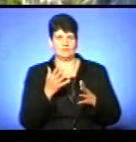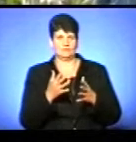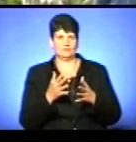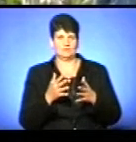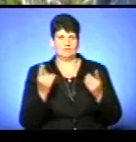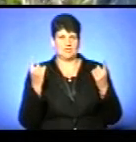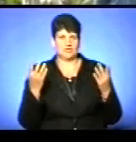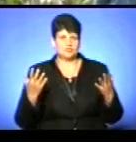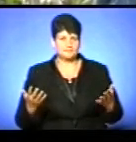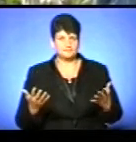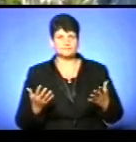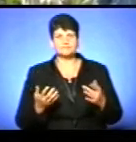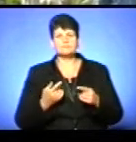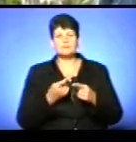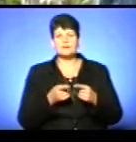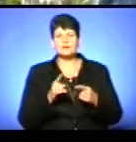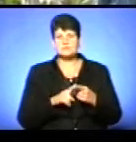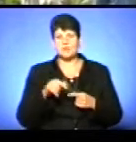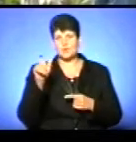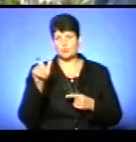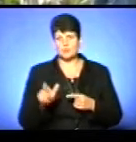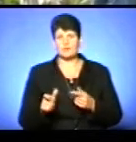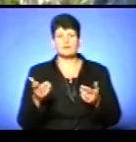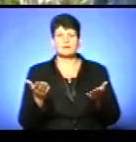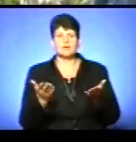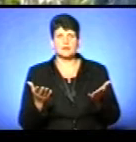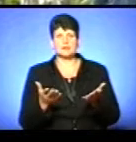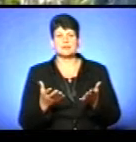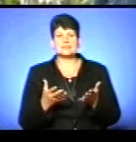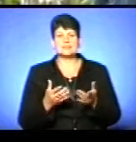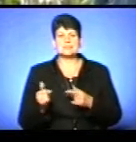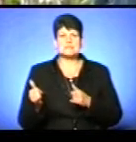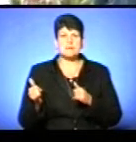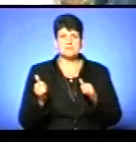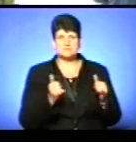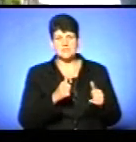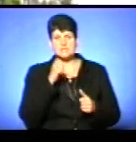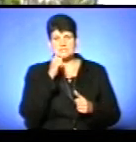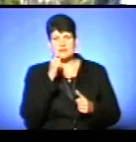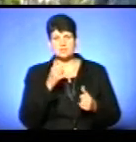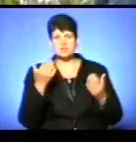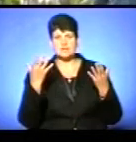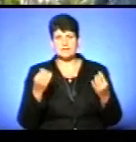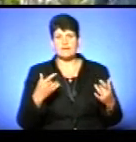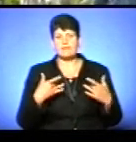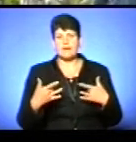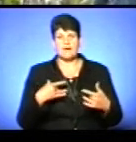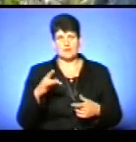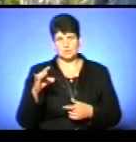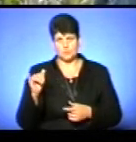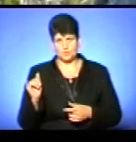Україна. Це людина, яка забезпечила завтрашній день театру, тому що в нас